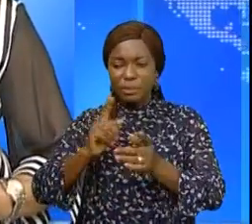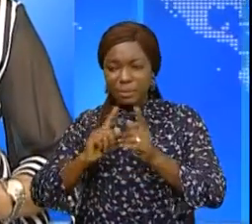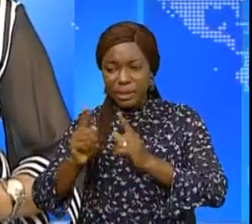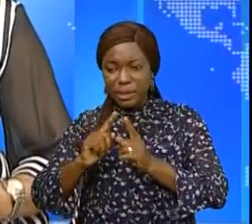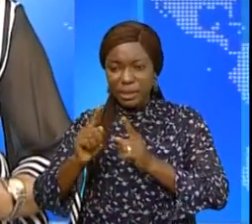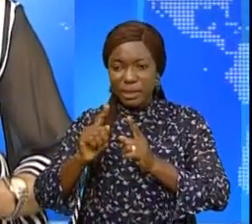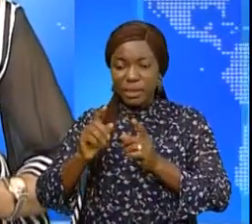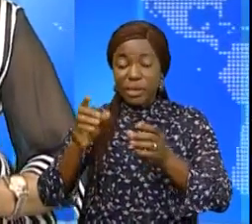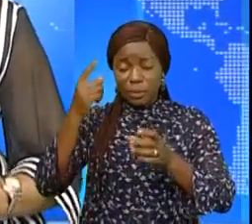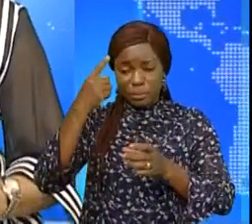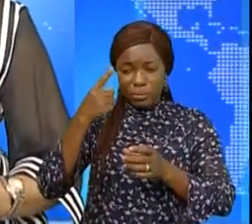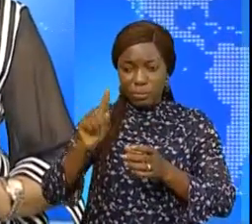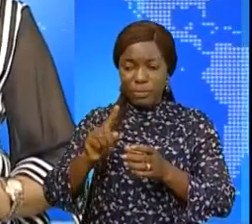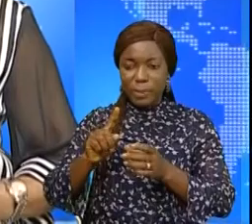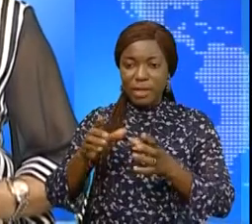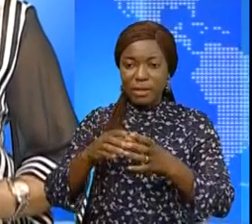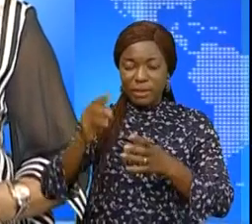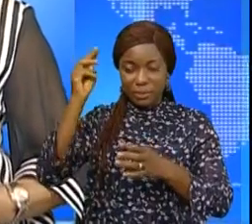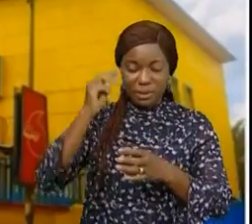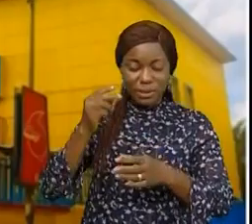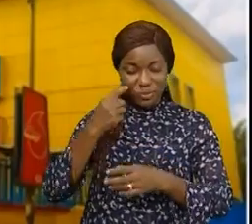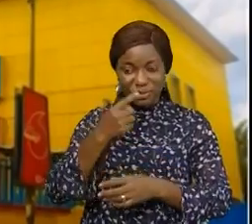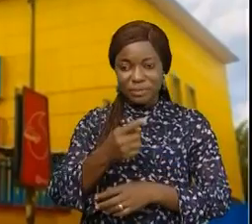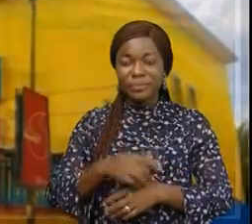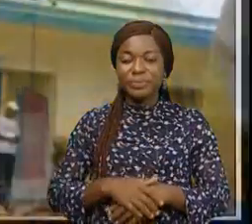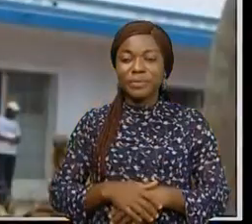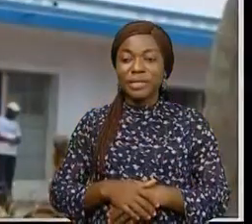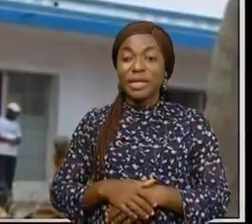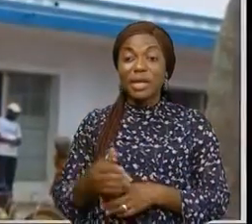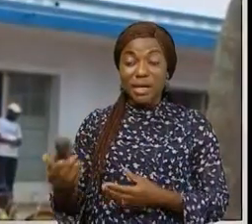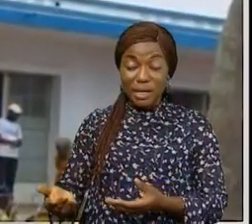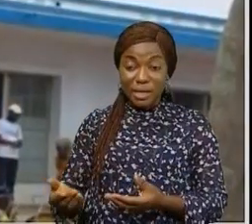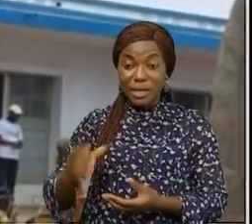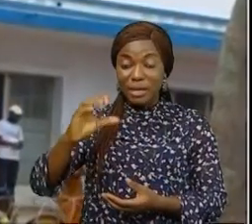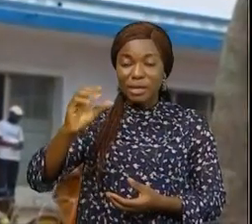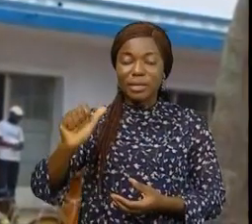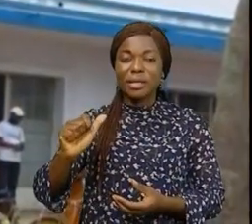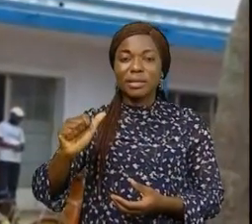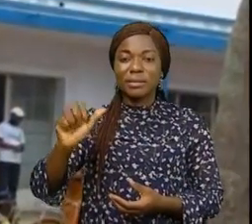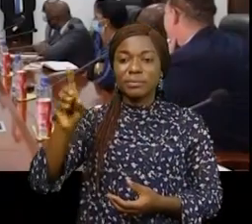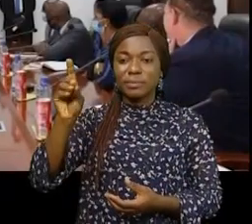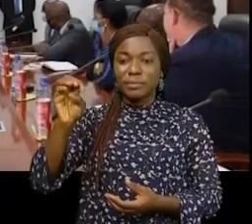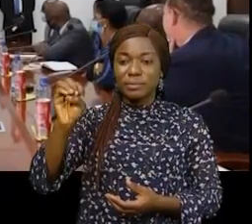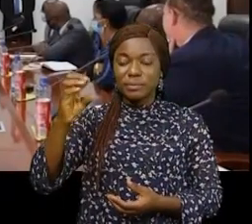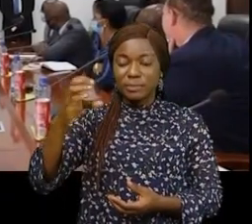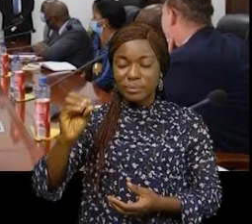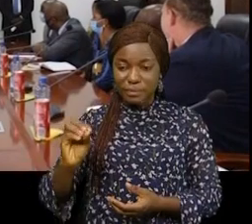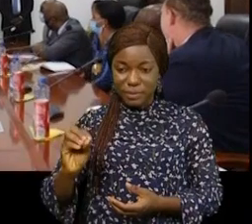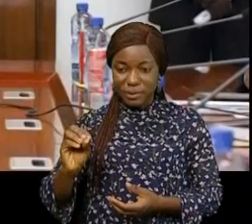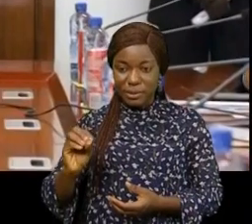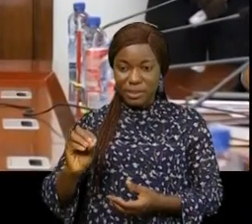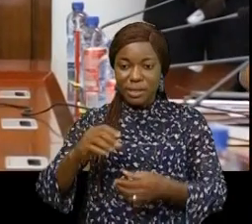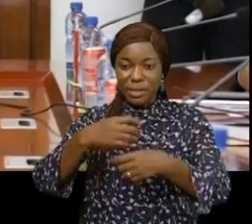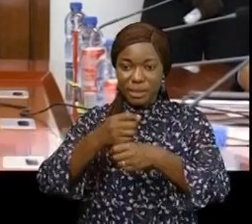d'une entreprise sud-africaine. La Caisse d'épargne du Congo créée par décret royal le 10 juin 1950